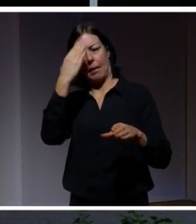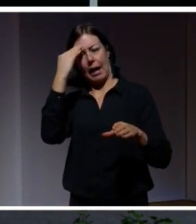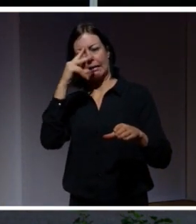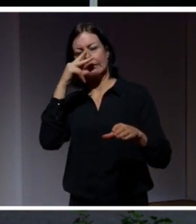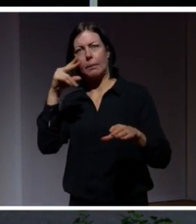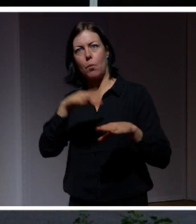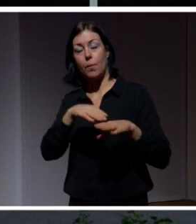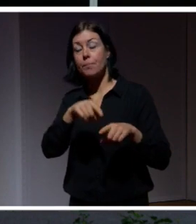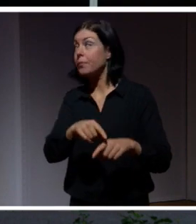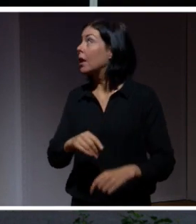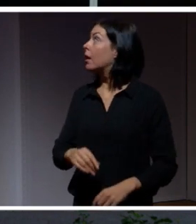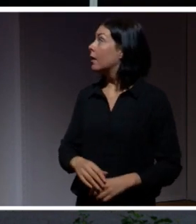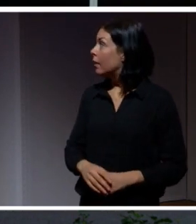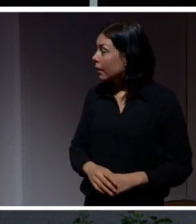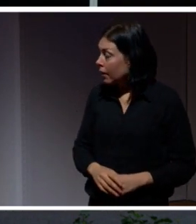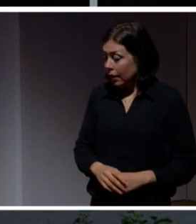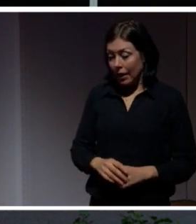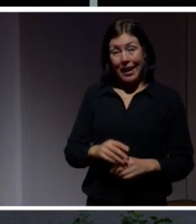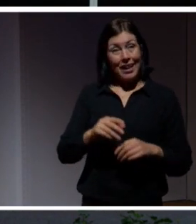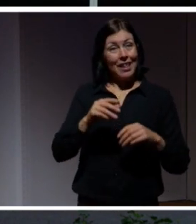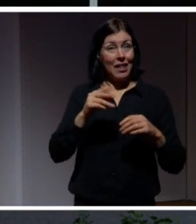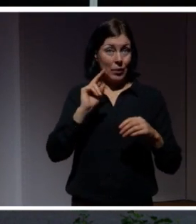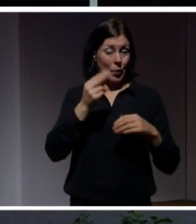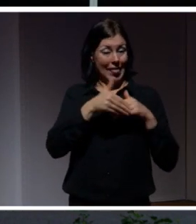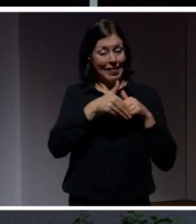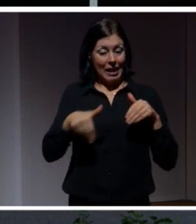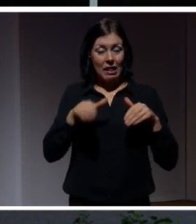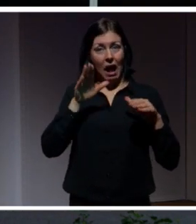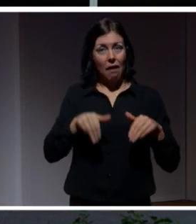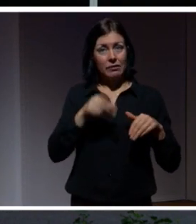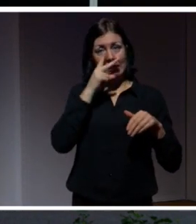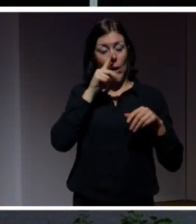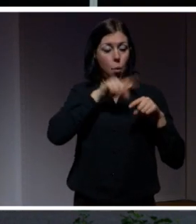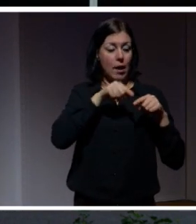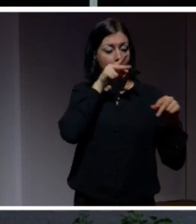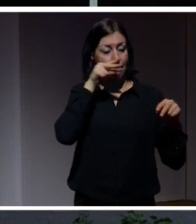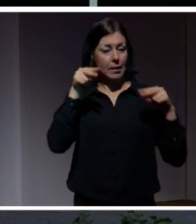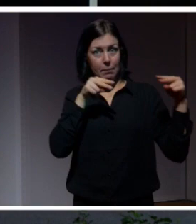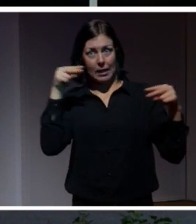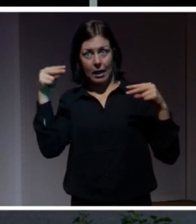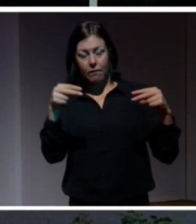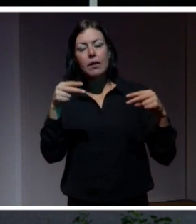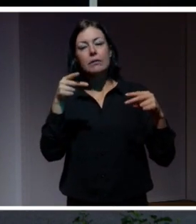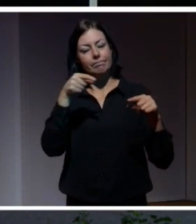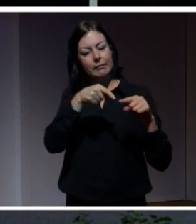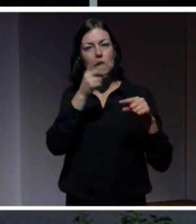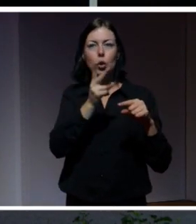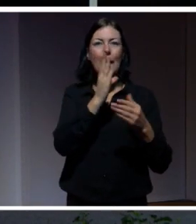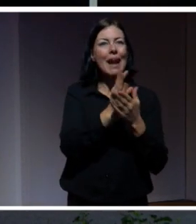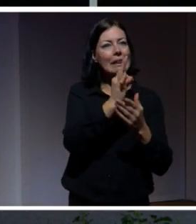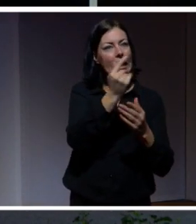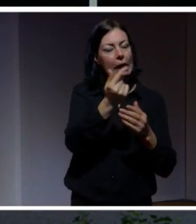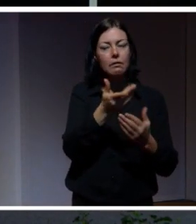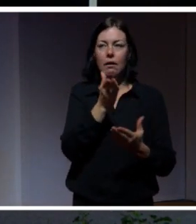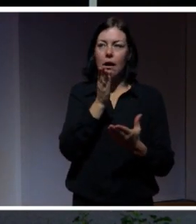Så, då har vi sett integritet från lite olika perspektiv som en rättighet, som rätten att få